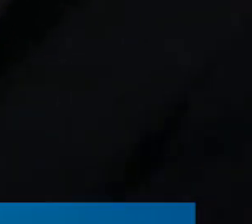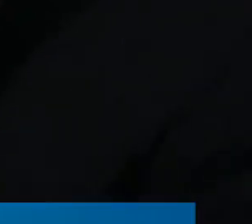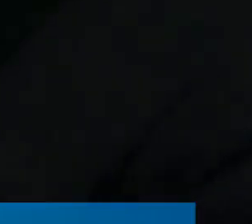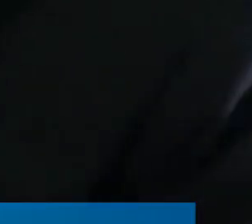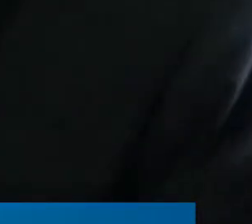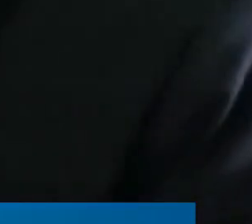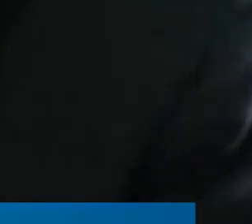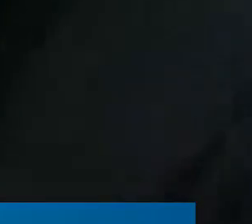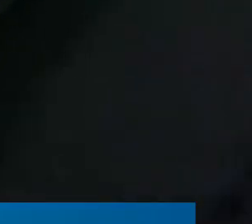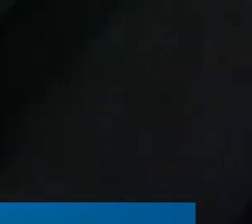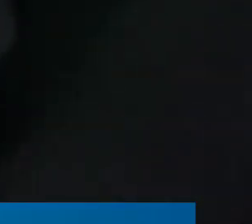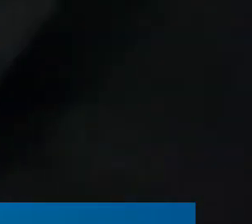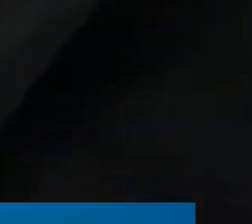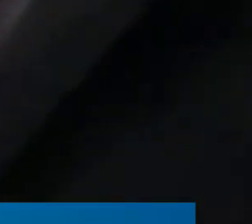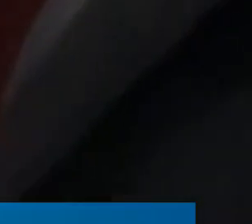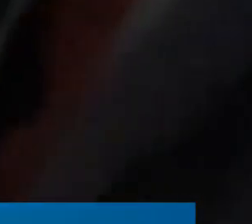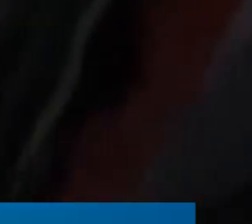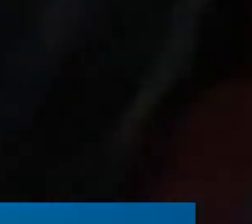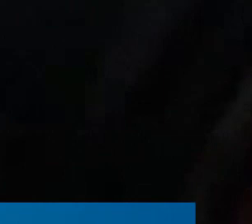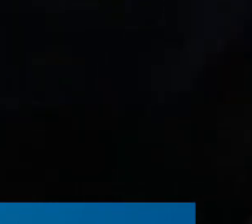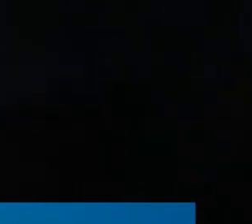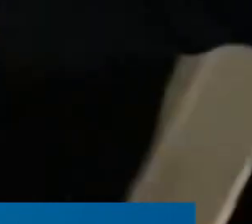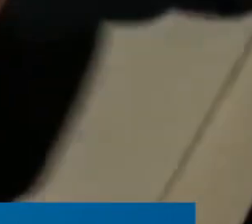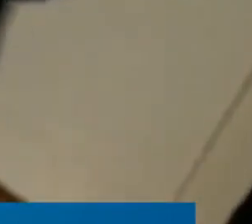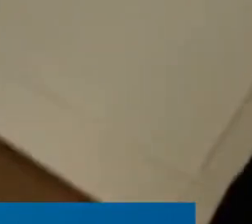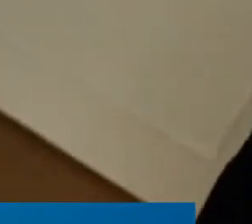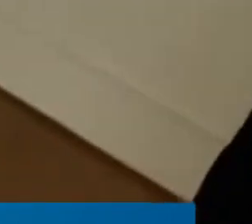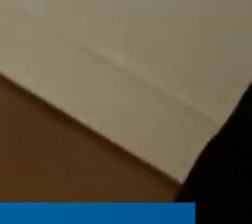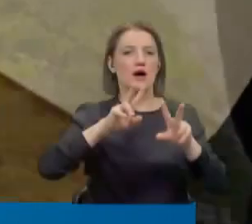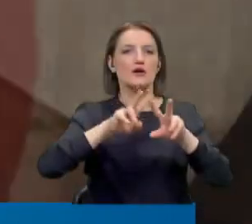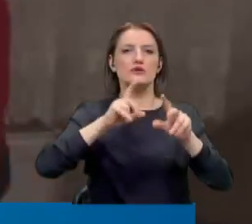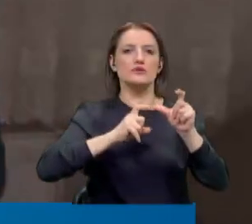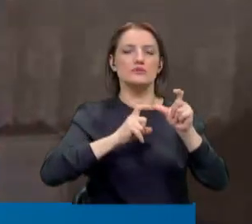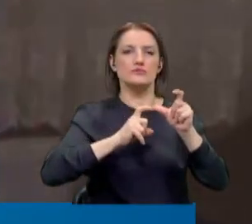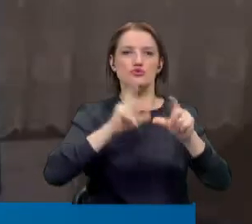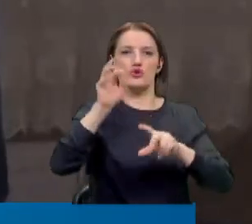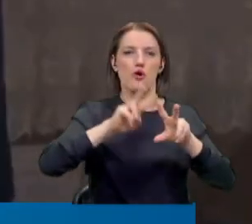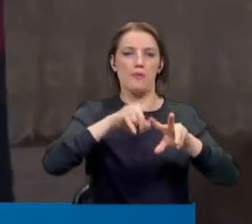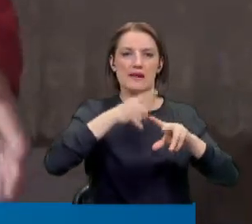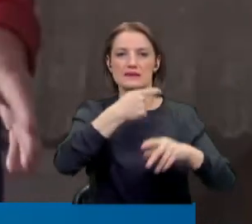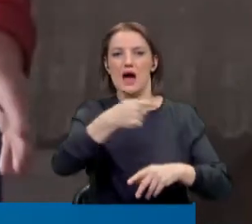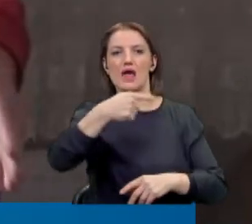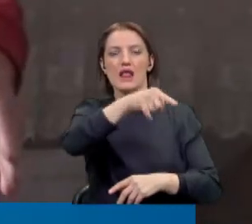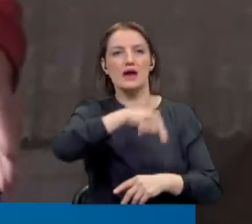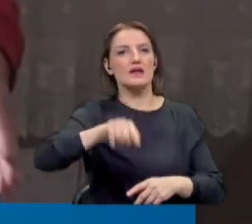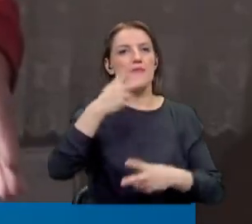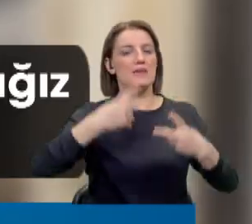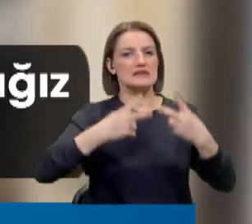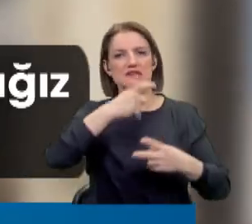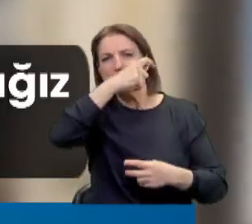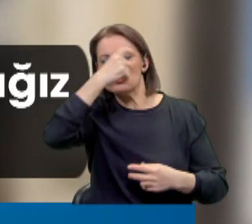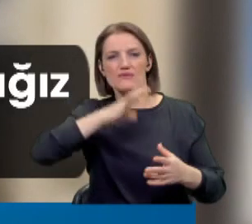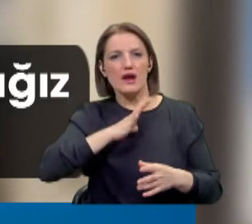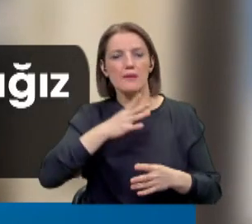Faturalar yüksek ama sıcaklık düşük. Sıcak suyla ısınan Manisa Soma'da bazı dairelerde ısınma varken bazılarında yok.